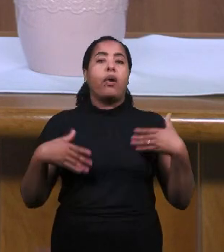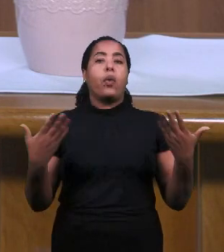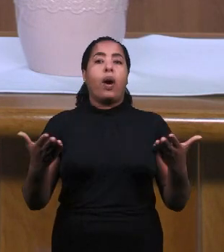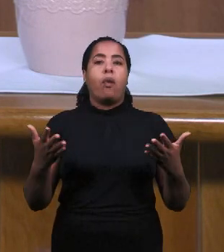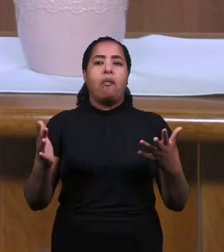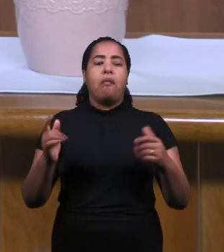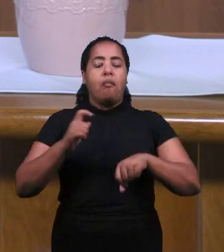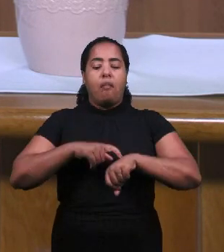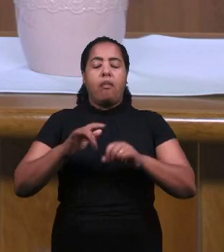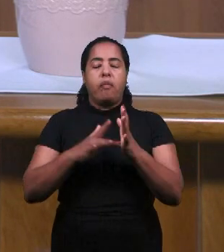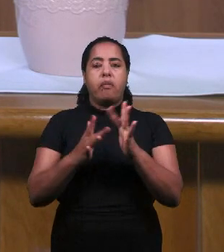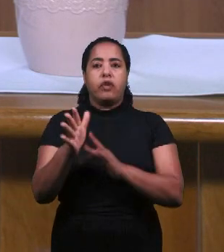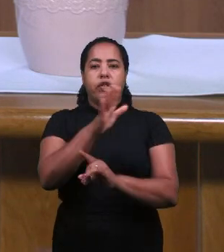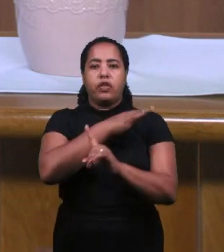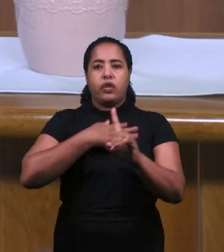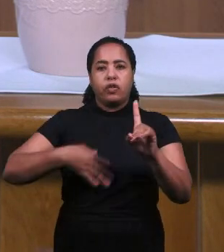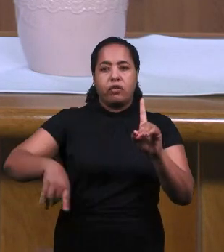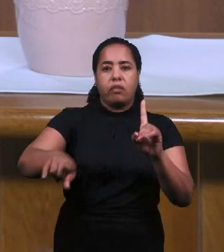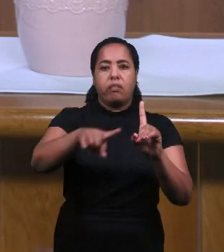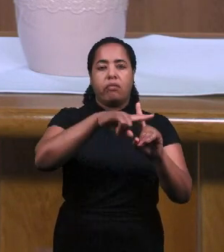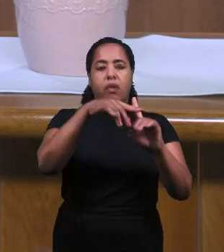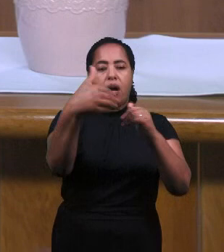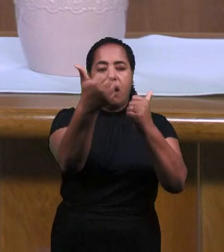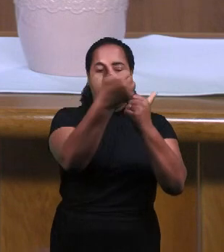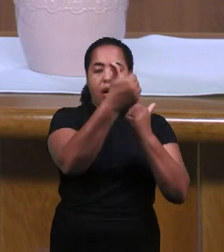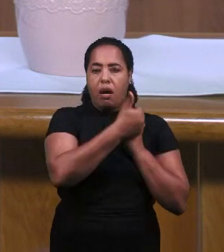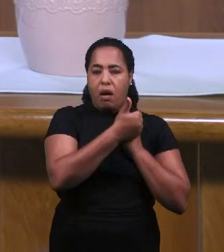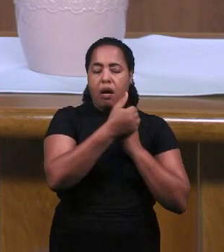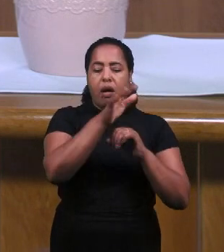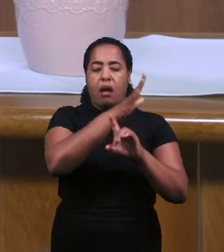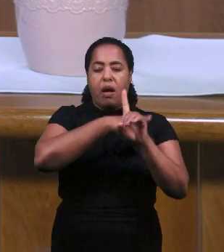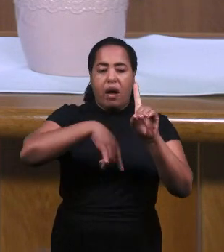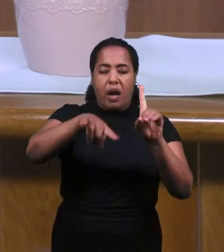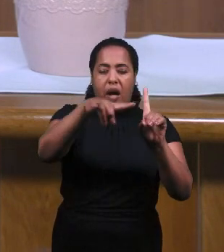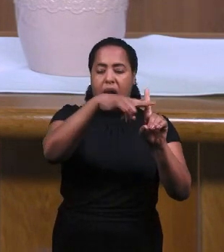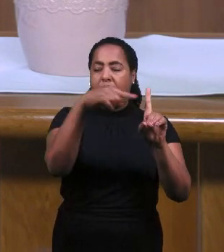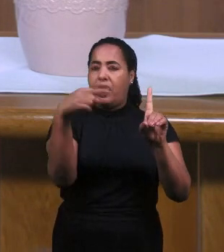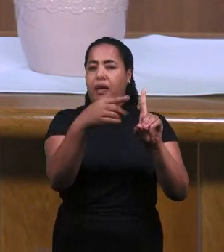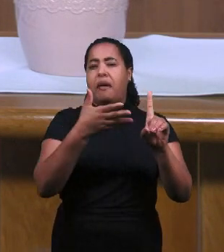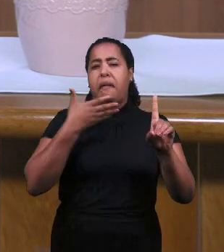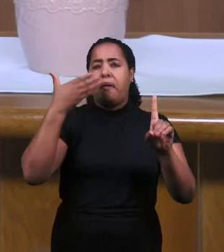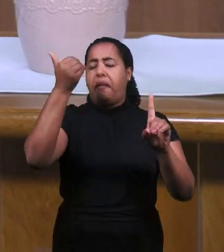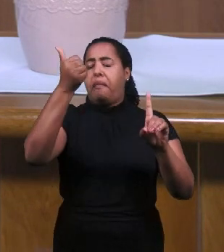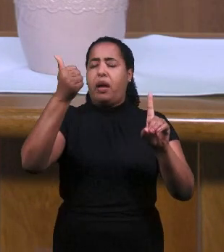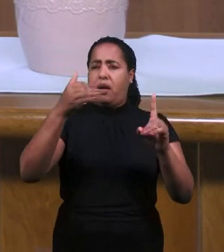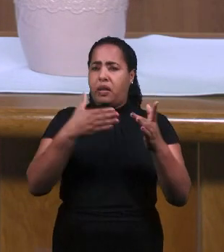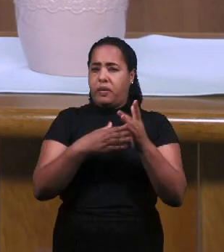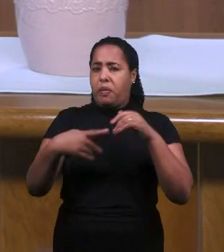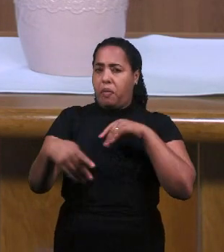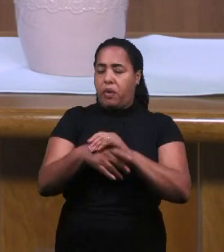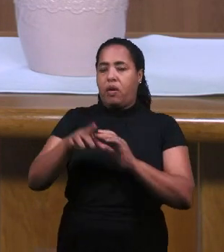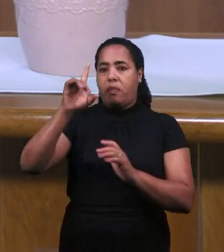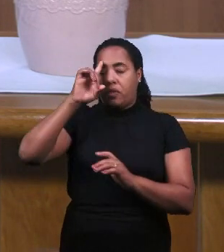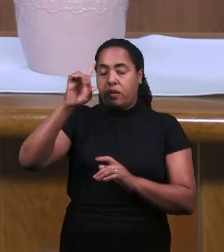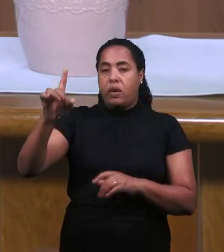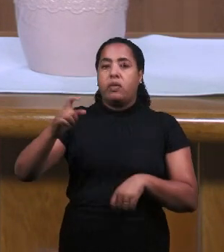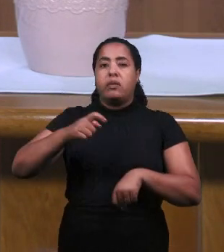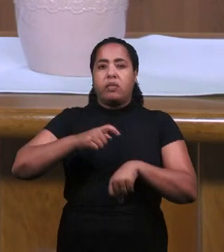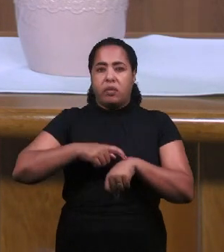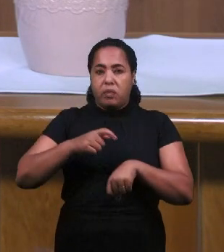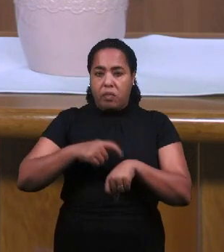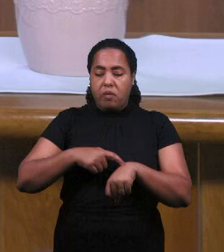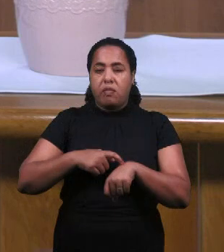Когда Он Умирает За грехи Всех Нас Для Спасения Всех Наш Это Было Самое Большое Вмешательство Божье